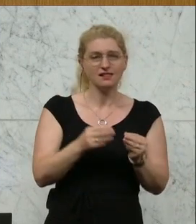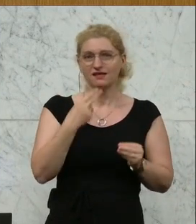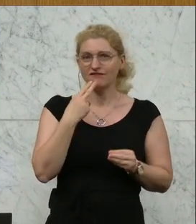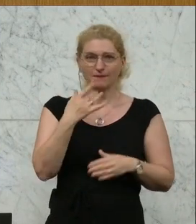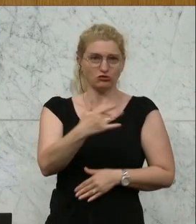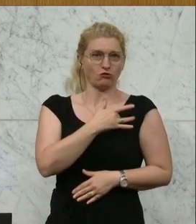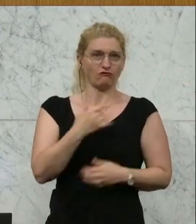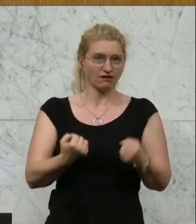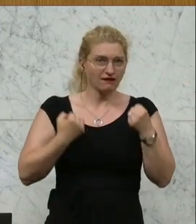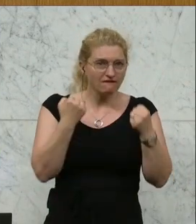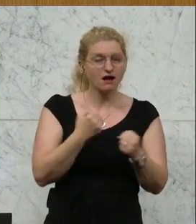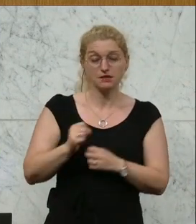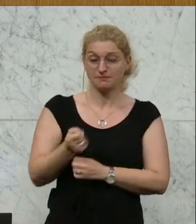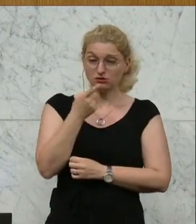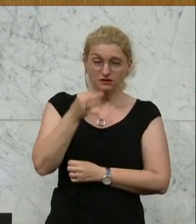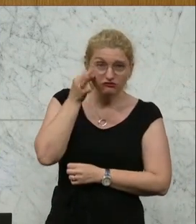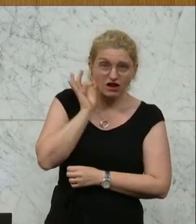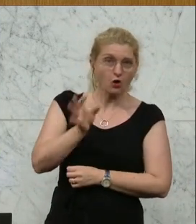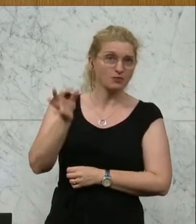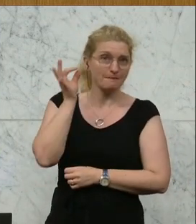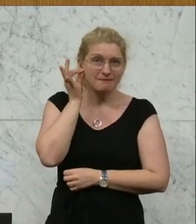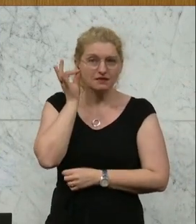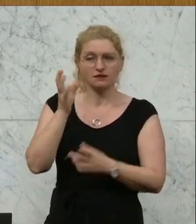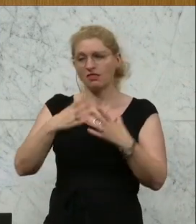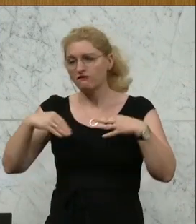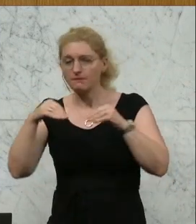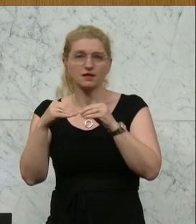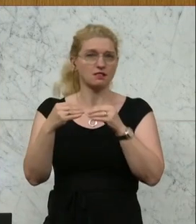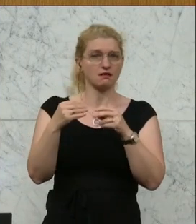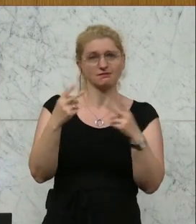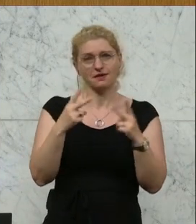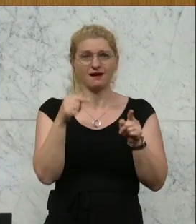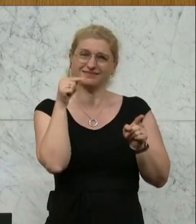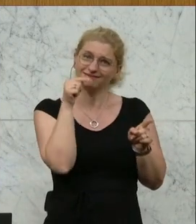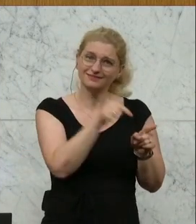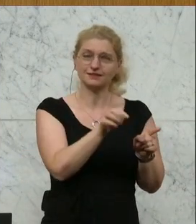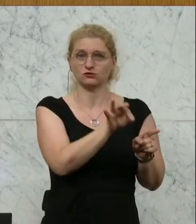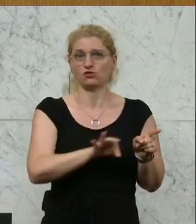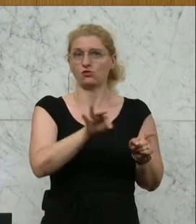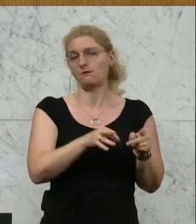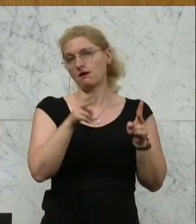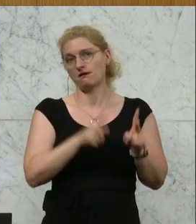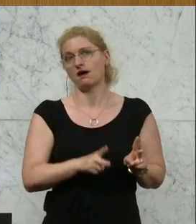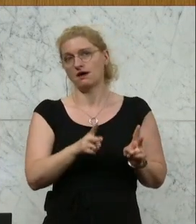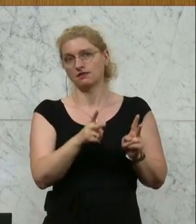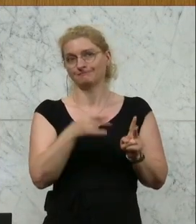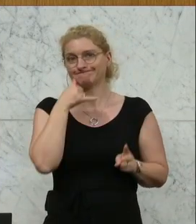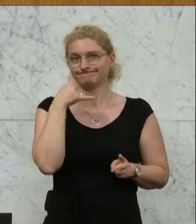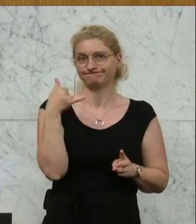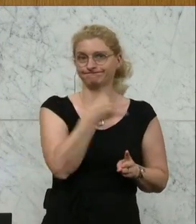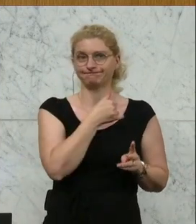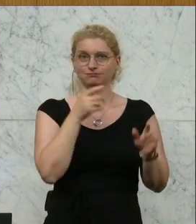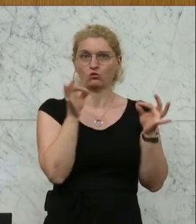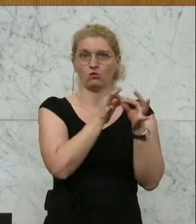betroffen sind, insbesondere Frauen, Mädchen, Familien, können sich an diese Nummer wenden. Bitte nehmen Sie dieses